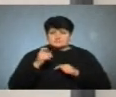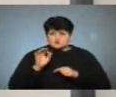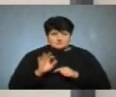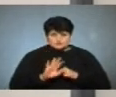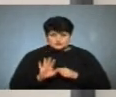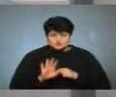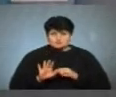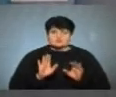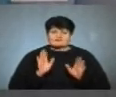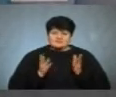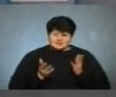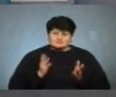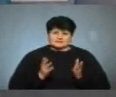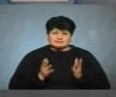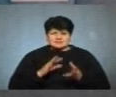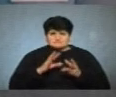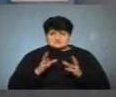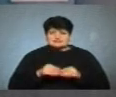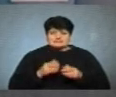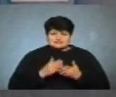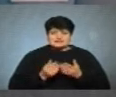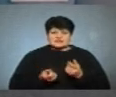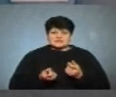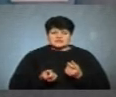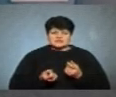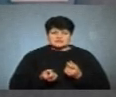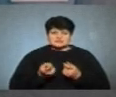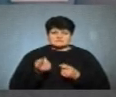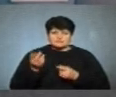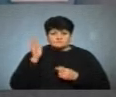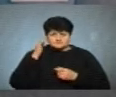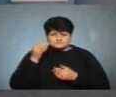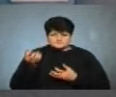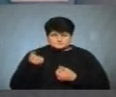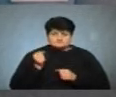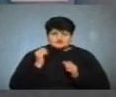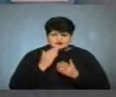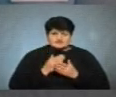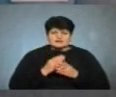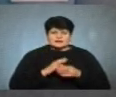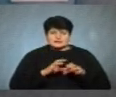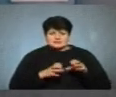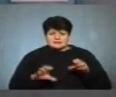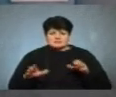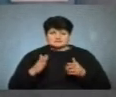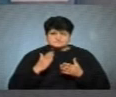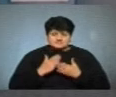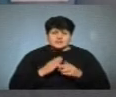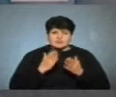достатньо, але все-таки є вододжерела, є пожежні гідранти, і ми маємо змогу